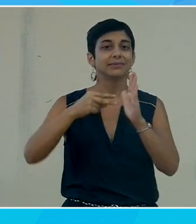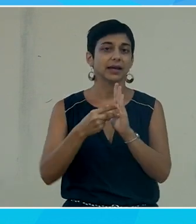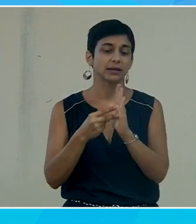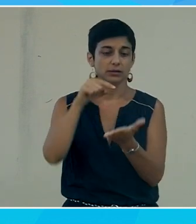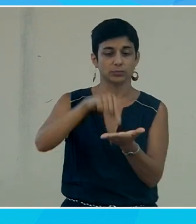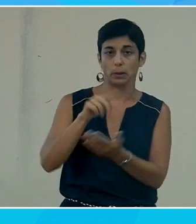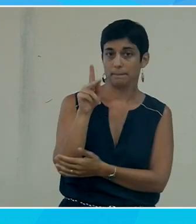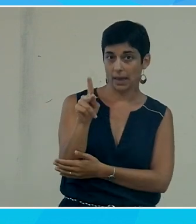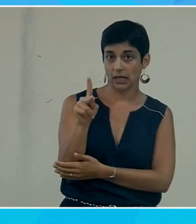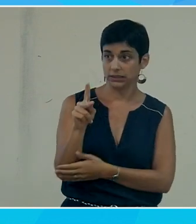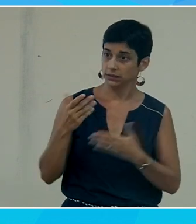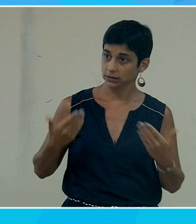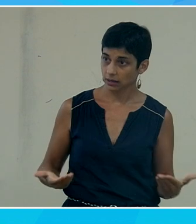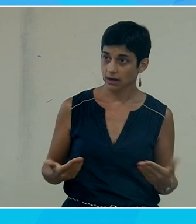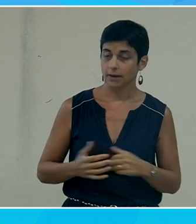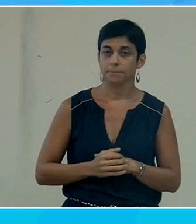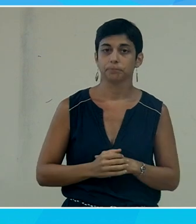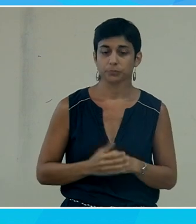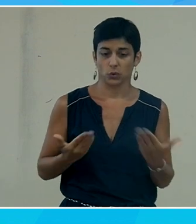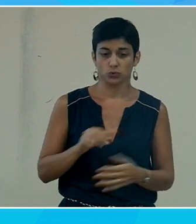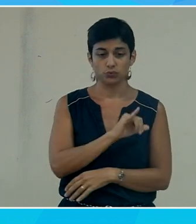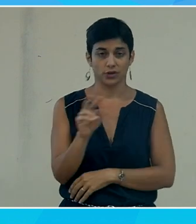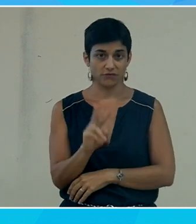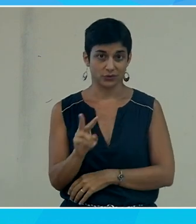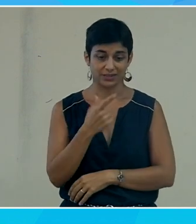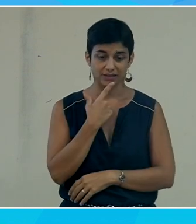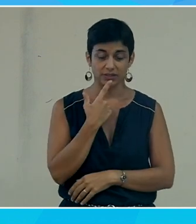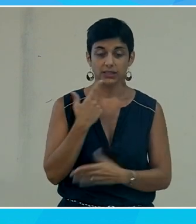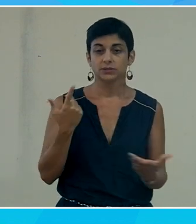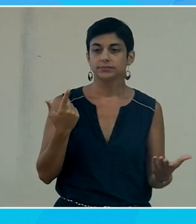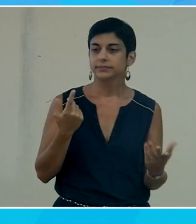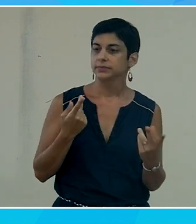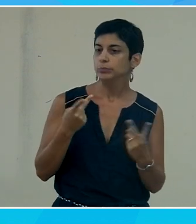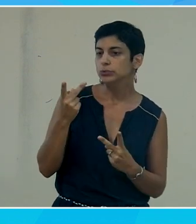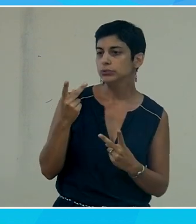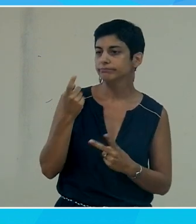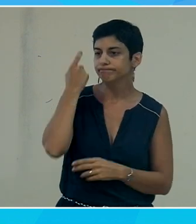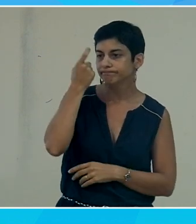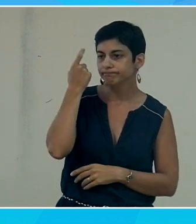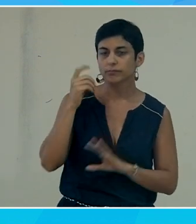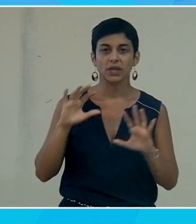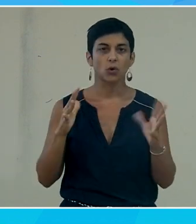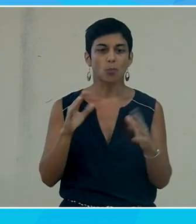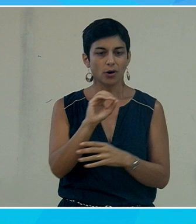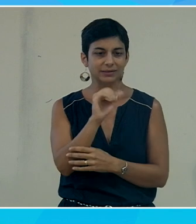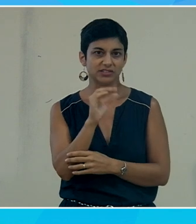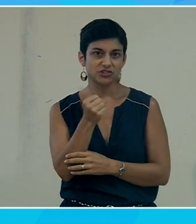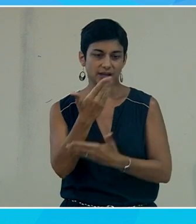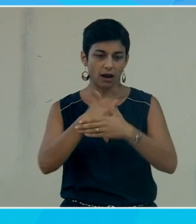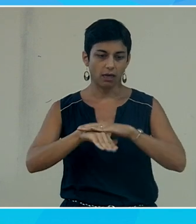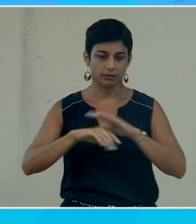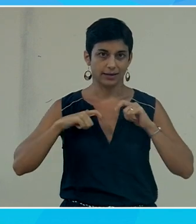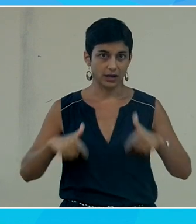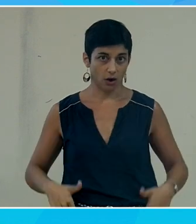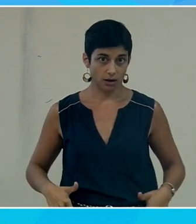sur Paris en ce moment là qui commence aujourd'hui jusqu'à vendredi typiquement la question elle est plutôt de dire comment la digitalisation en milieu scolaire peut